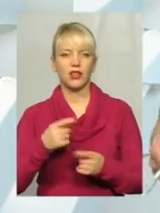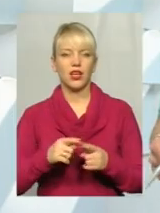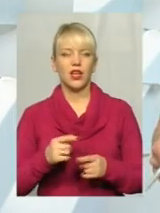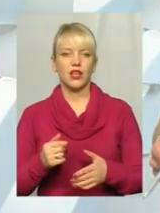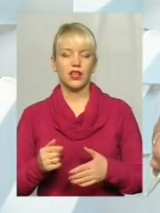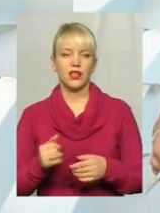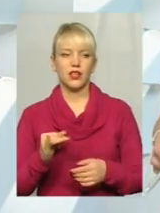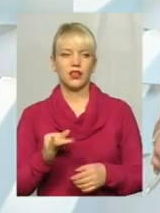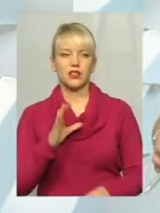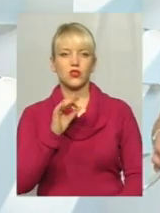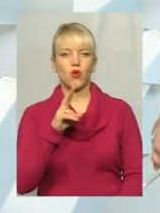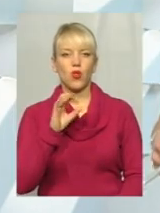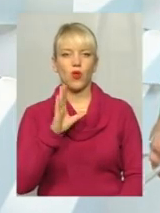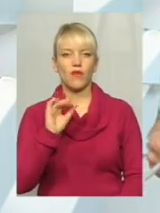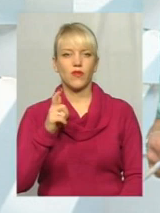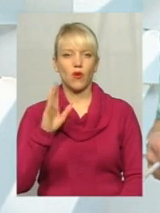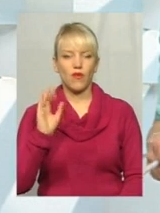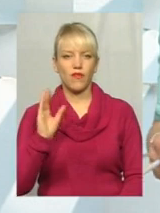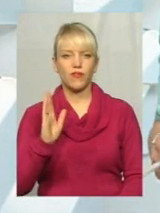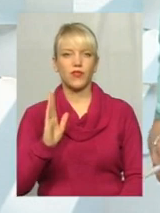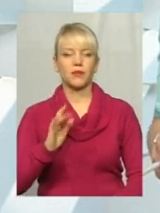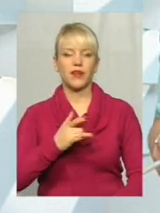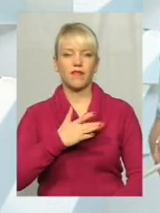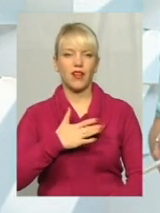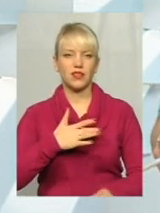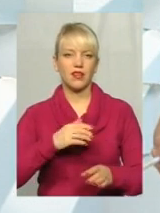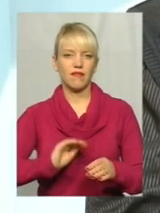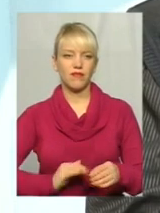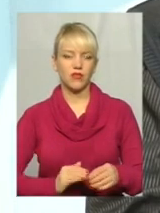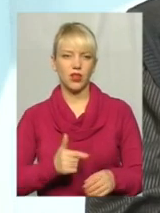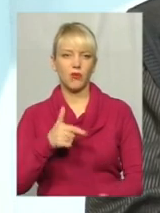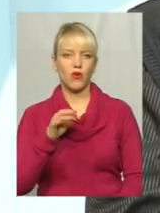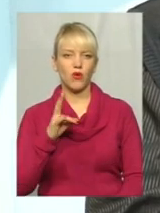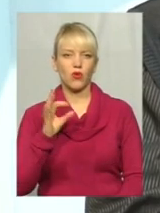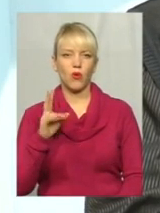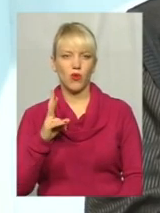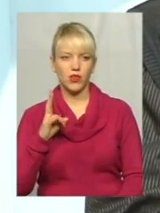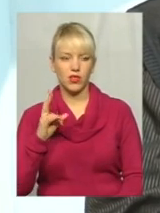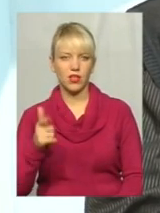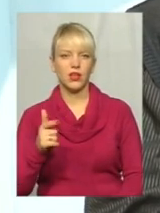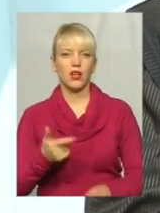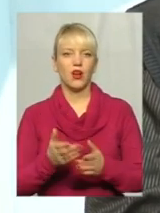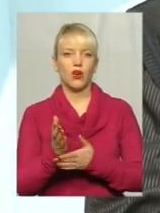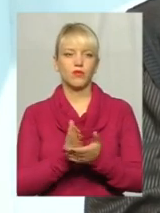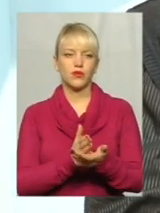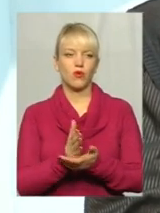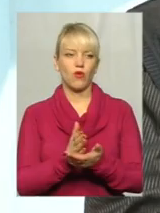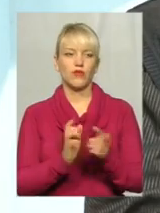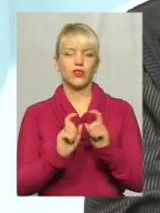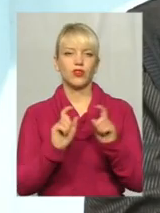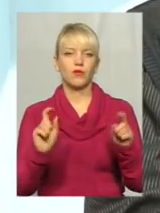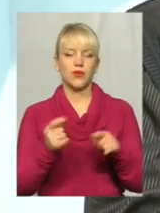мене Олександр Соловйов, директор приватної фірми «Геркон», однією з обслуговуючих компаній, однією з